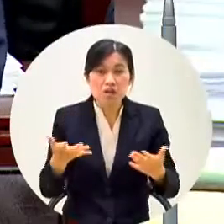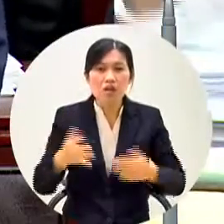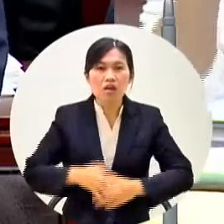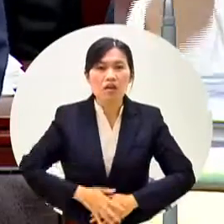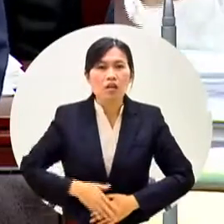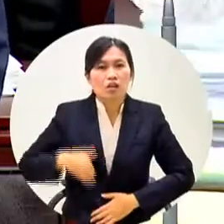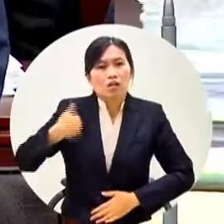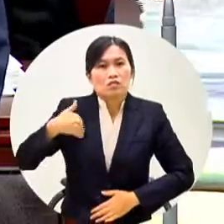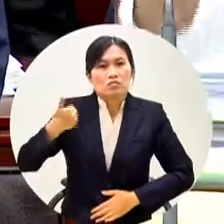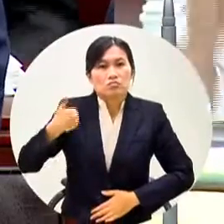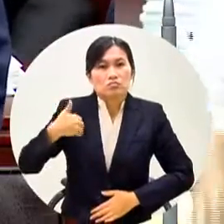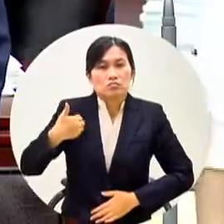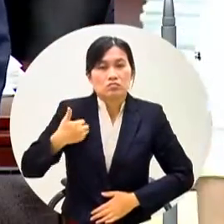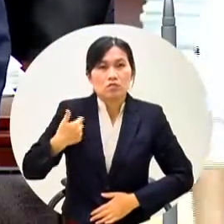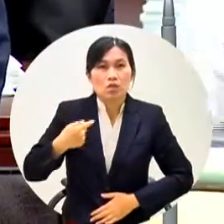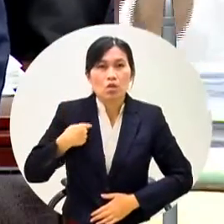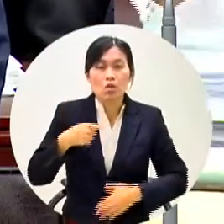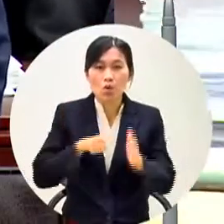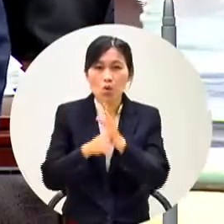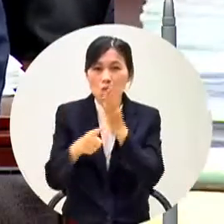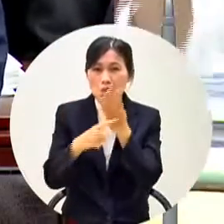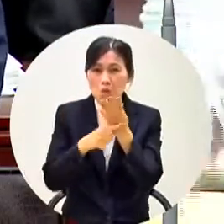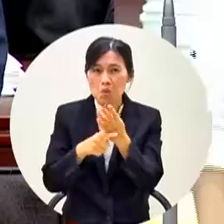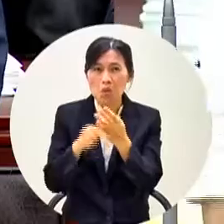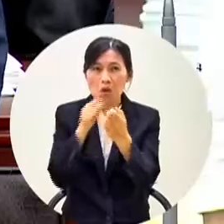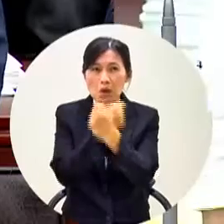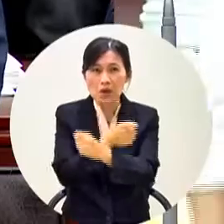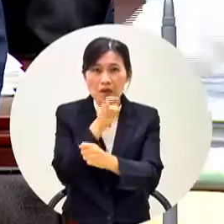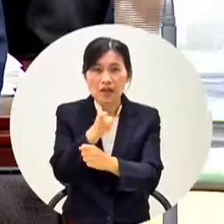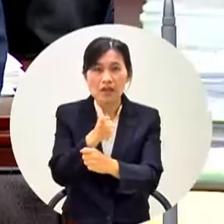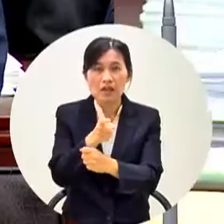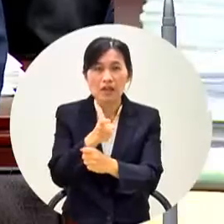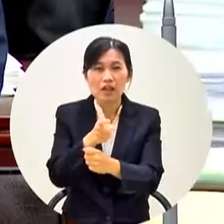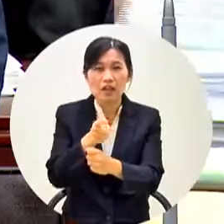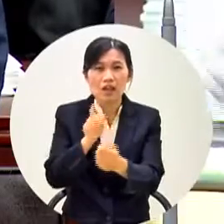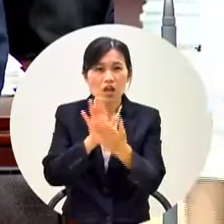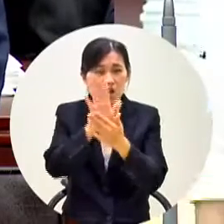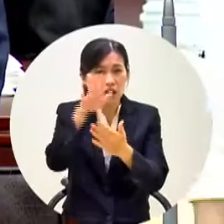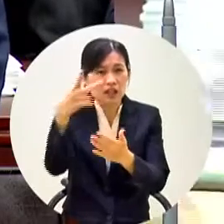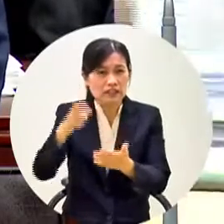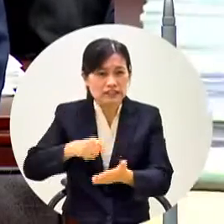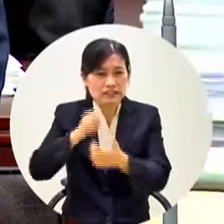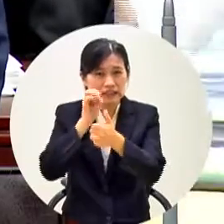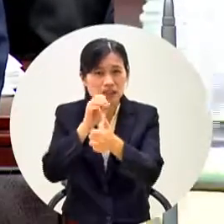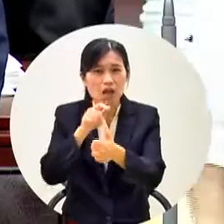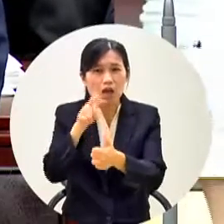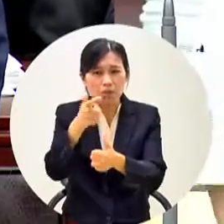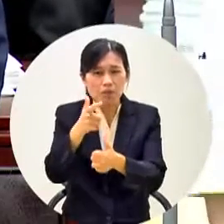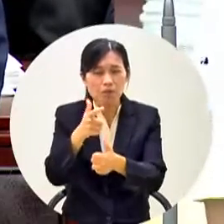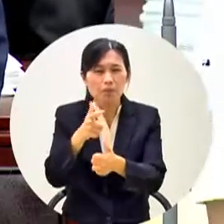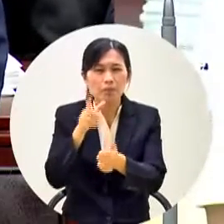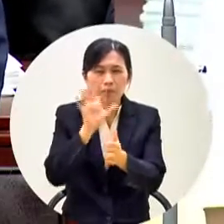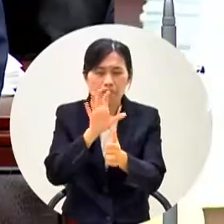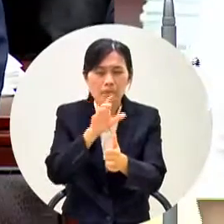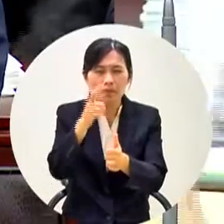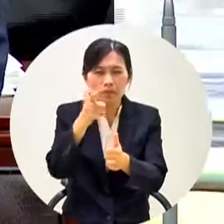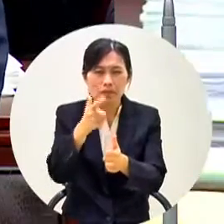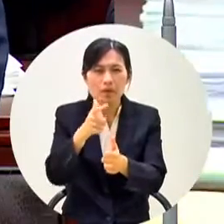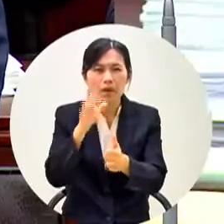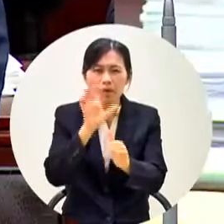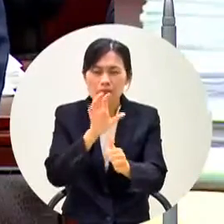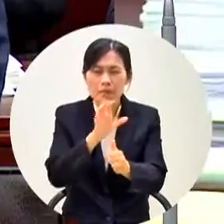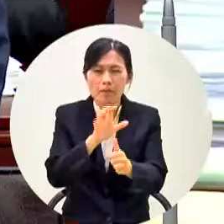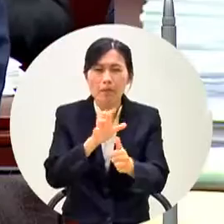我告訴你我現在很專業要幫你科研我後面還要幫你建議我不是只要一邊撈開而已撈開撈本地你就讓人撈開了